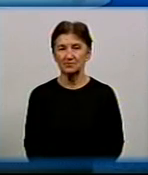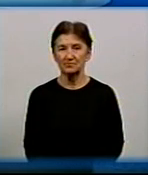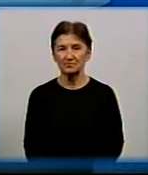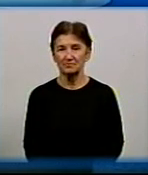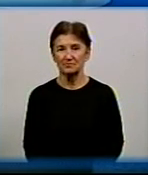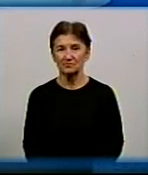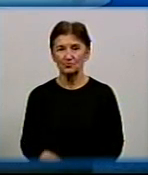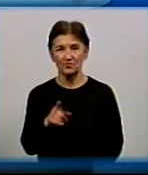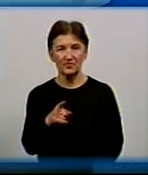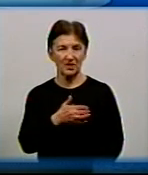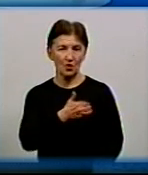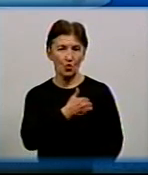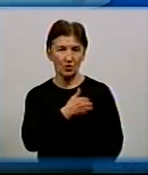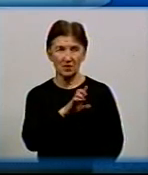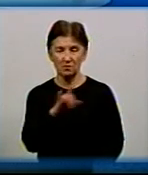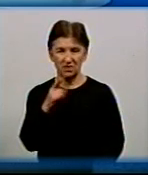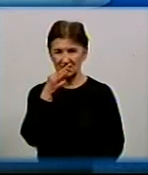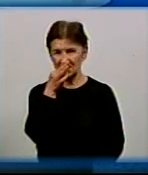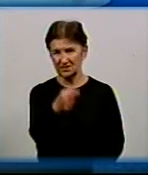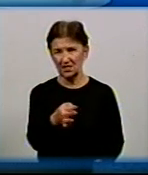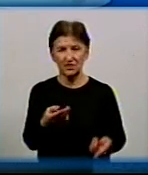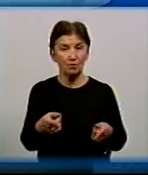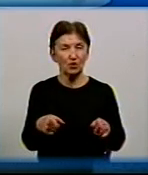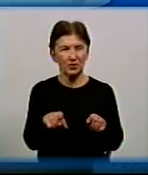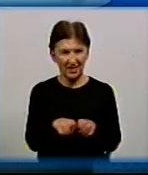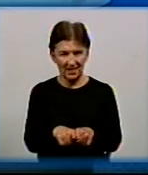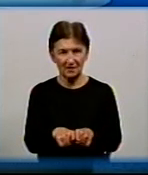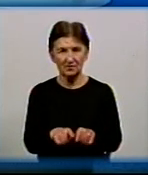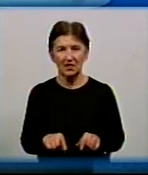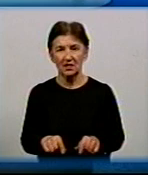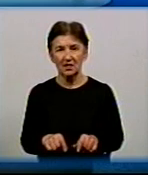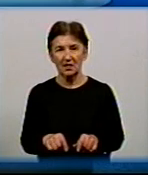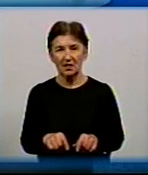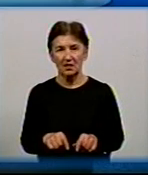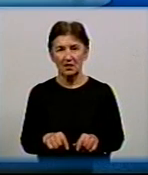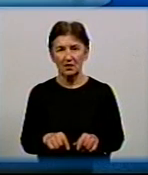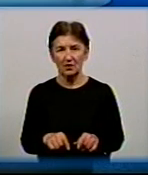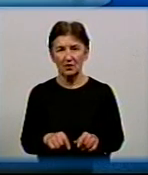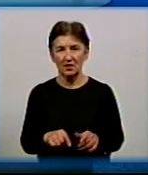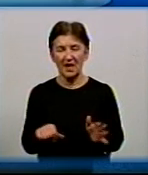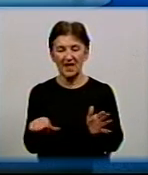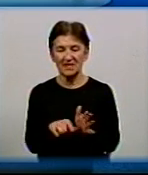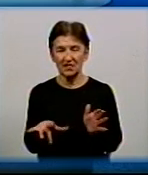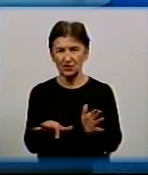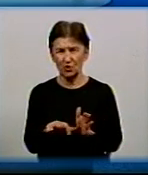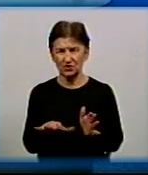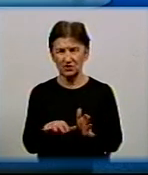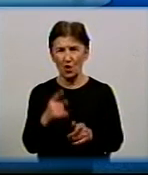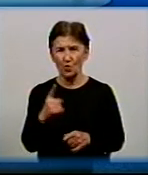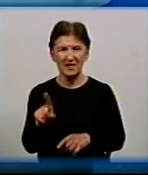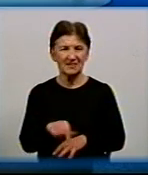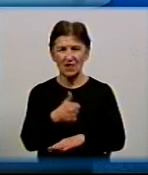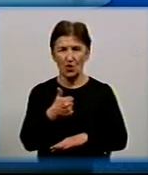Я б хотів сказати про таке, що енергетична інфраструктура, одна з головних